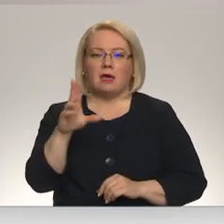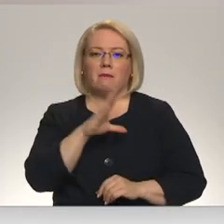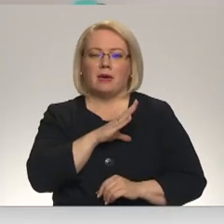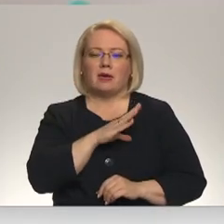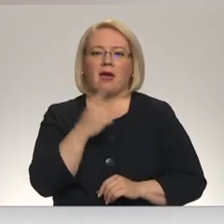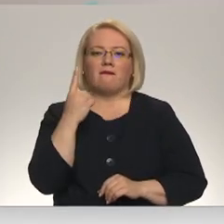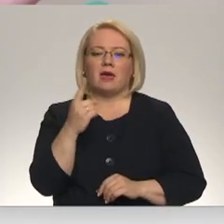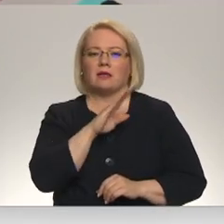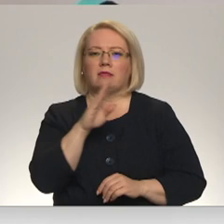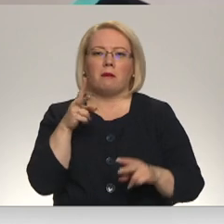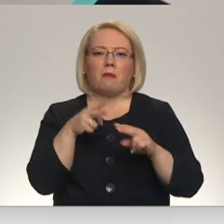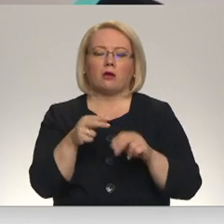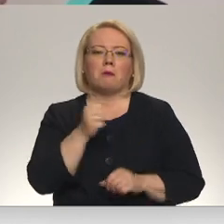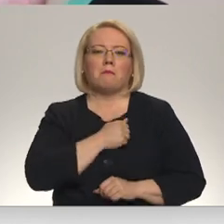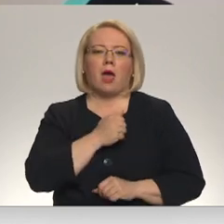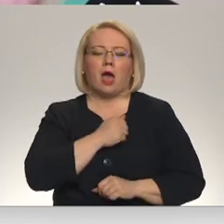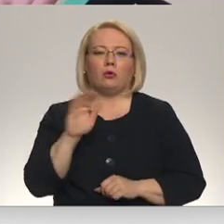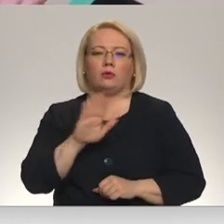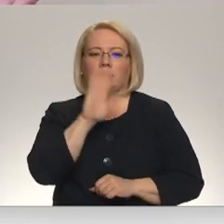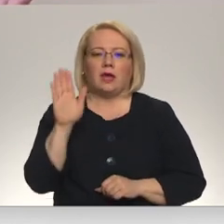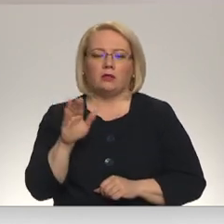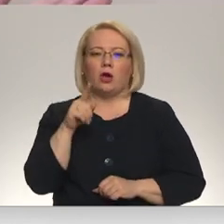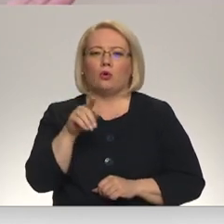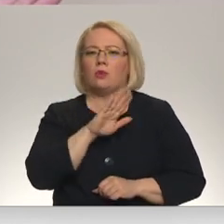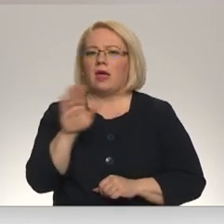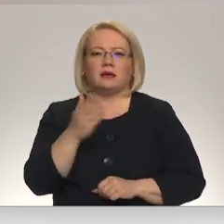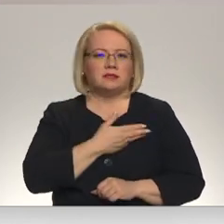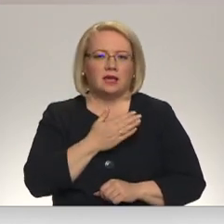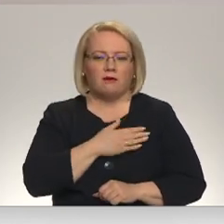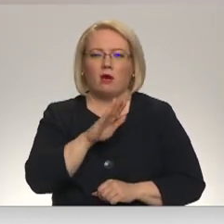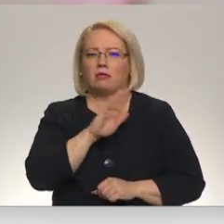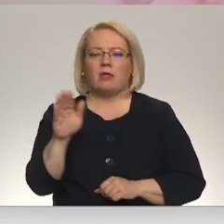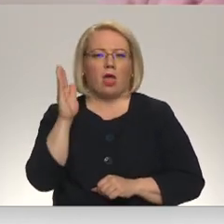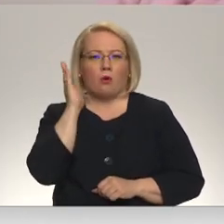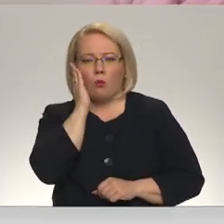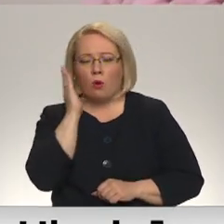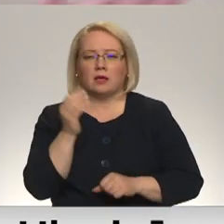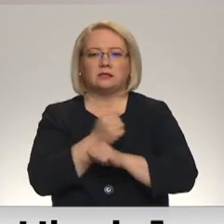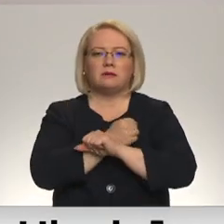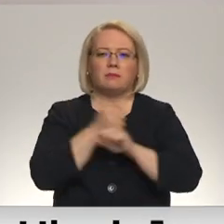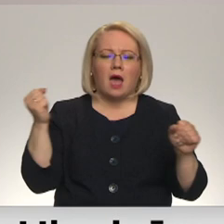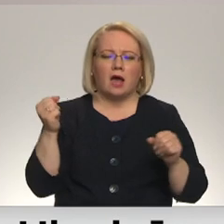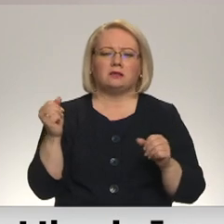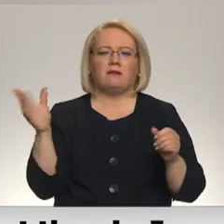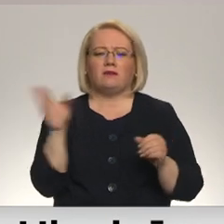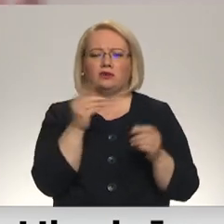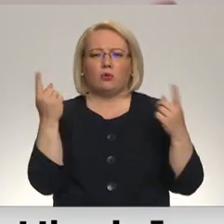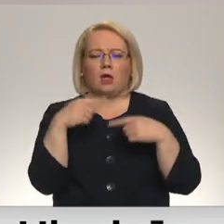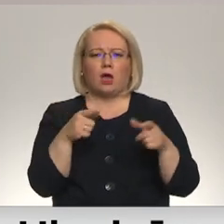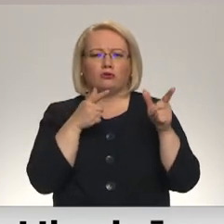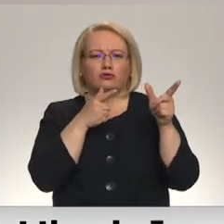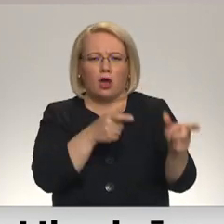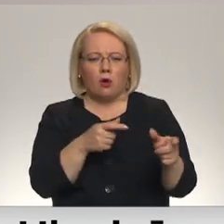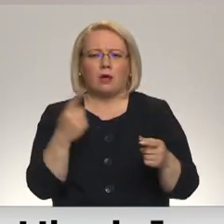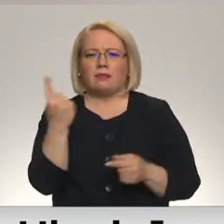viena nepārtraukta baiļu diena. Tu nedzīvo, tu neguli, sprādzieni, nepārtraukti šā vieni, neviens nevar